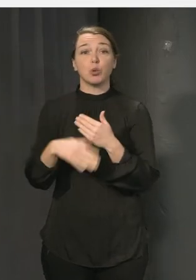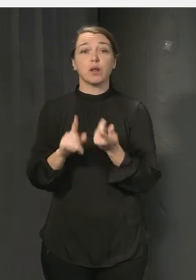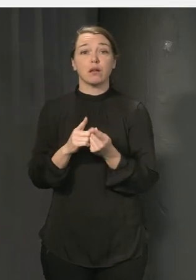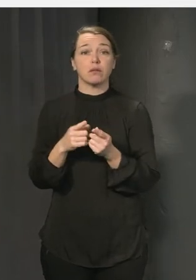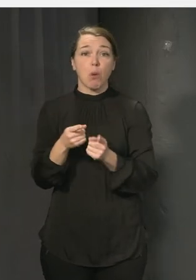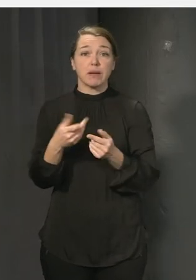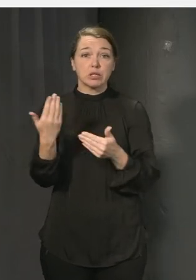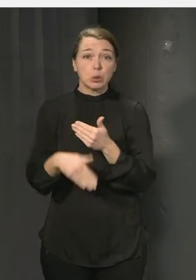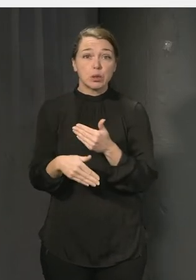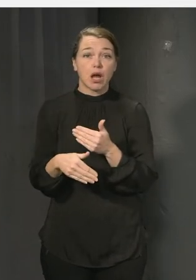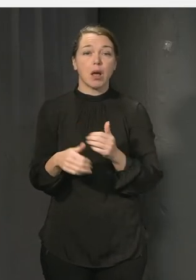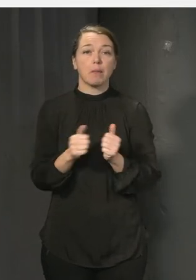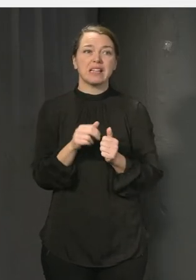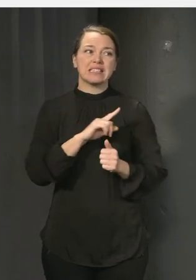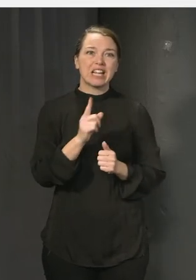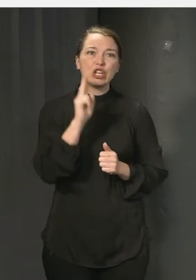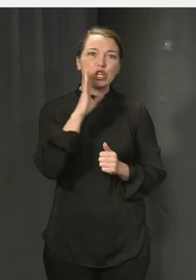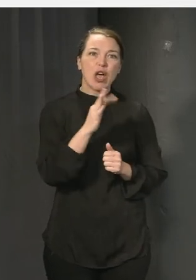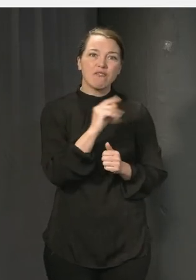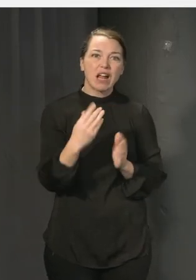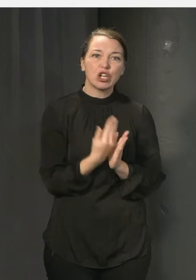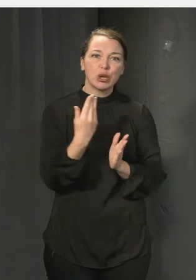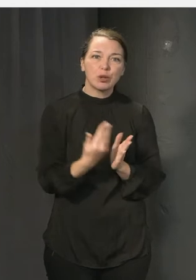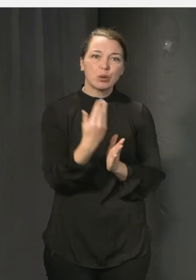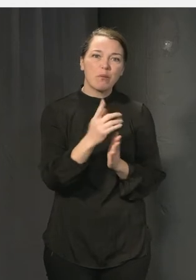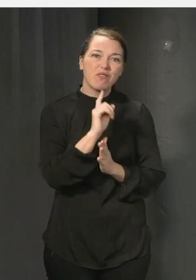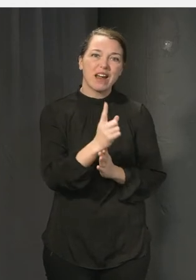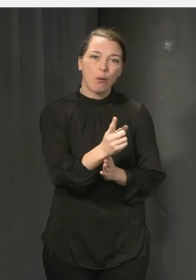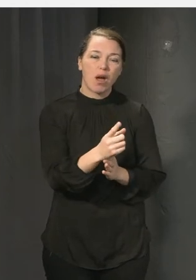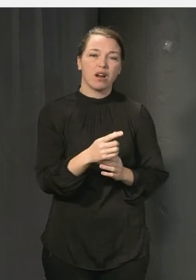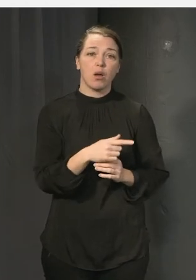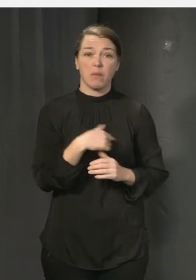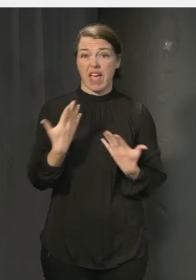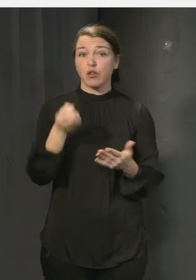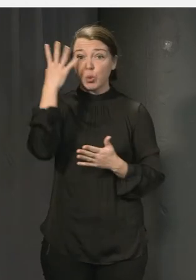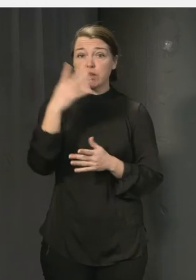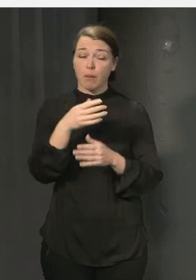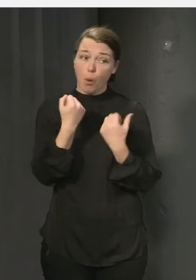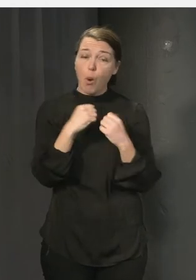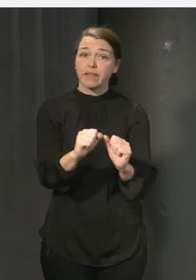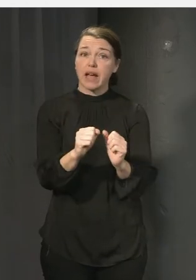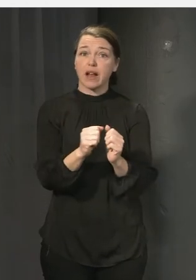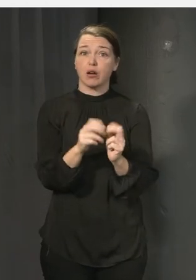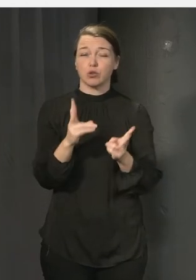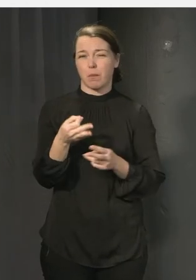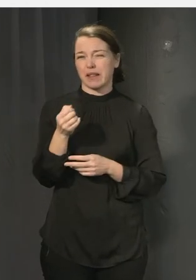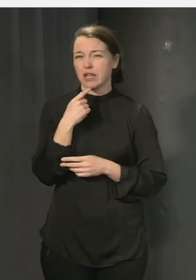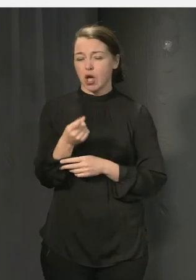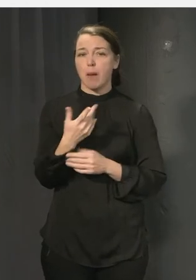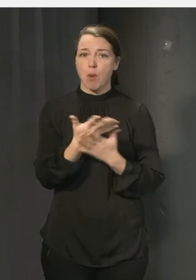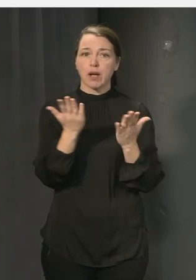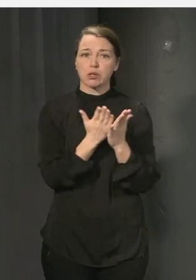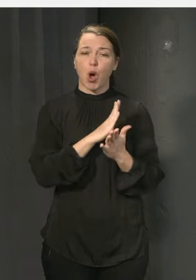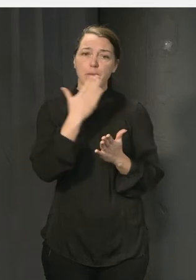vi är duktiga i Sverige på det här åtgärdande. Och precis som du var inne på, många skolor har bra